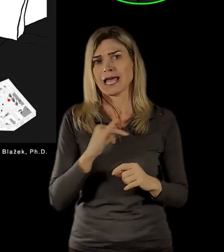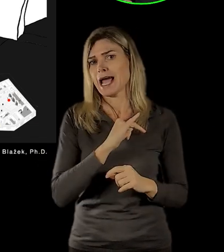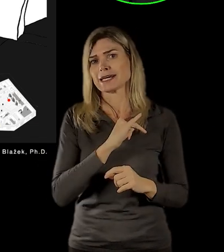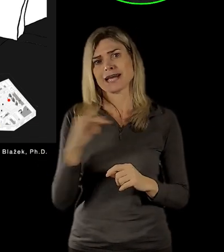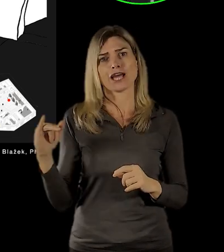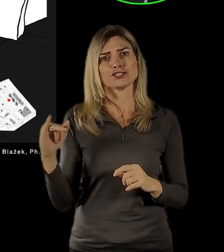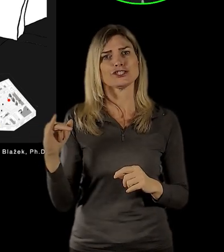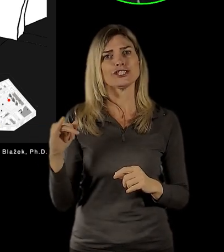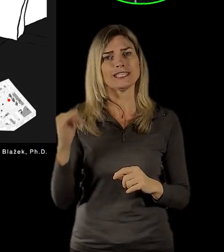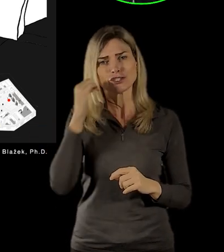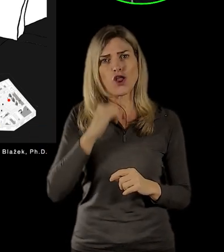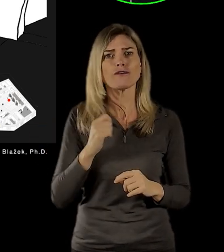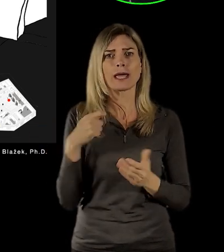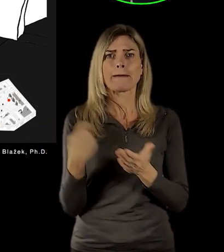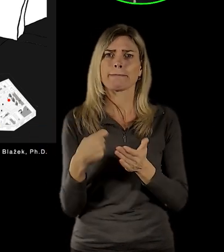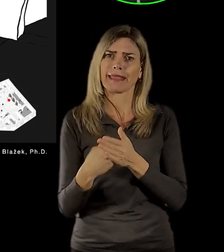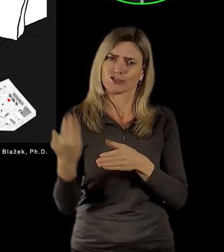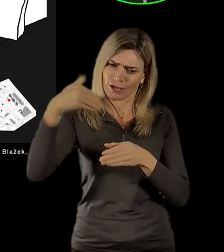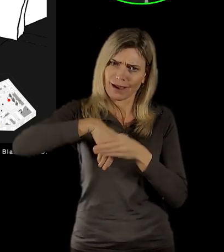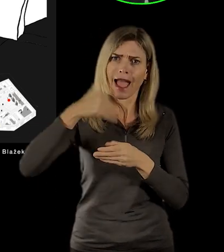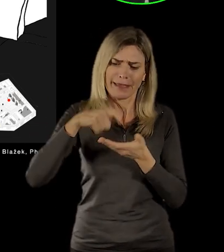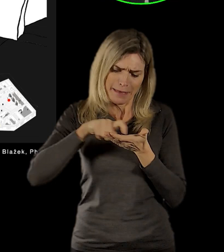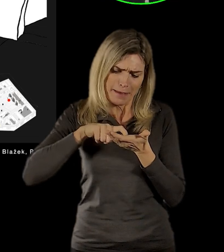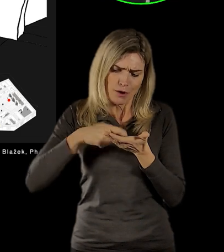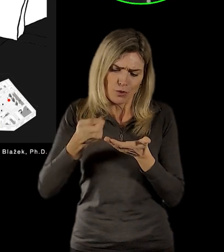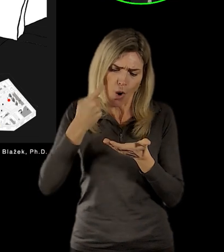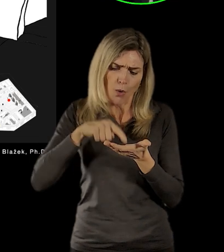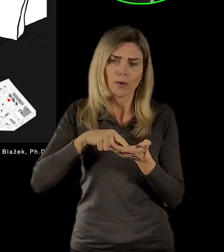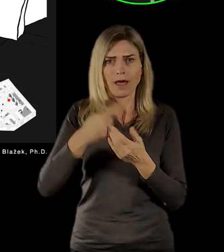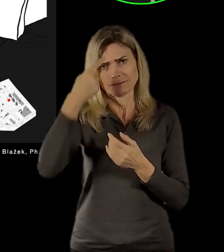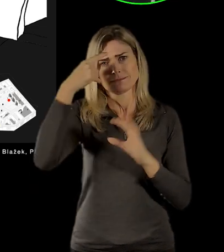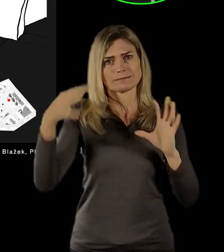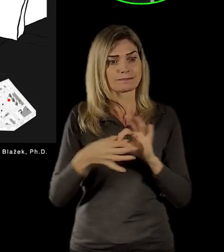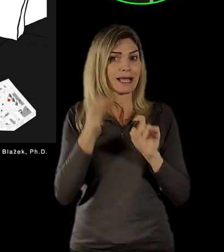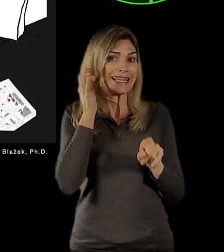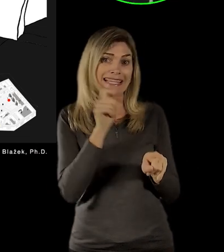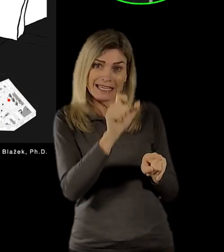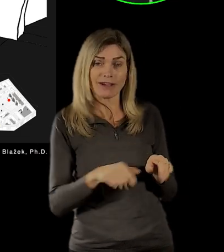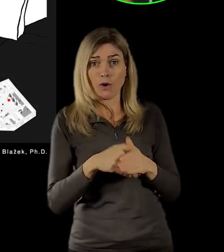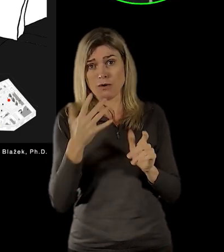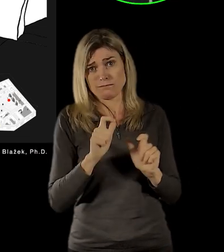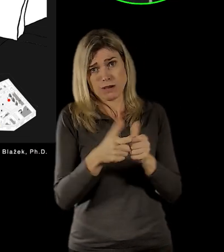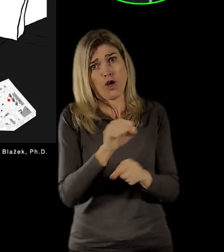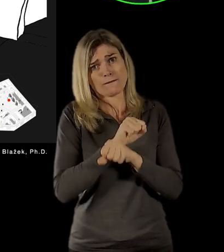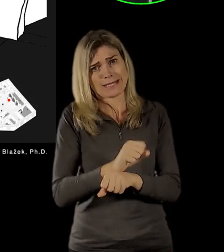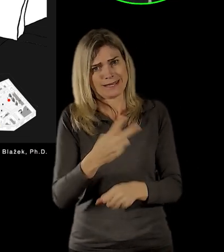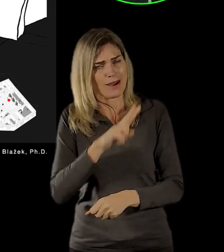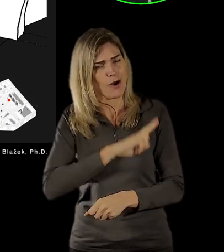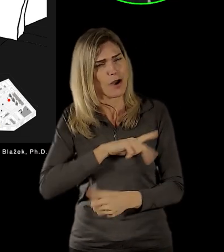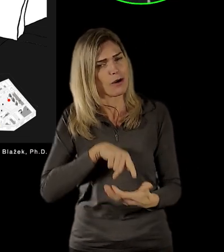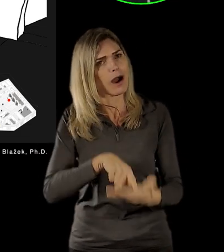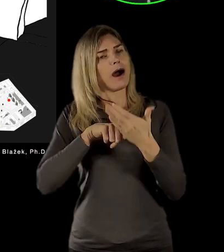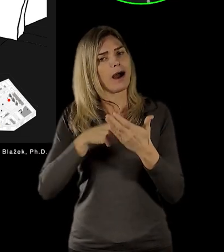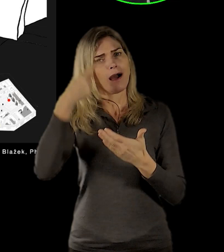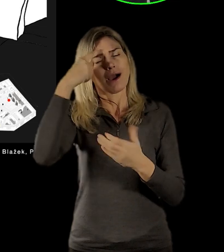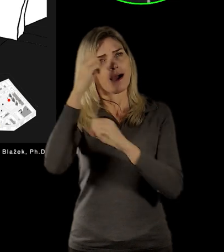vězenkyně v peněžence, je to takový, myslím, taky velmi jednoduchý, pěkný příběh toho, jakým způsobem